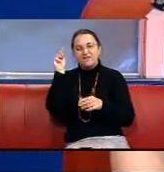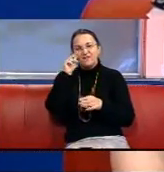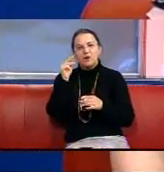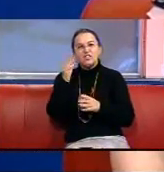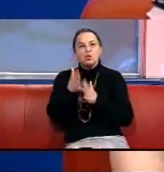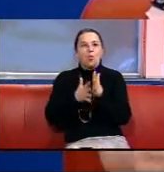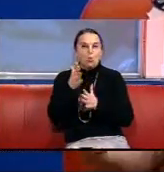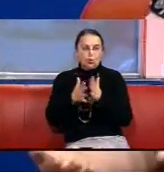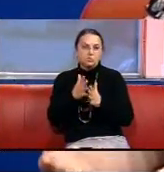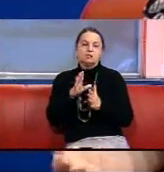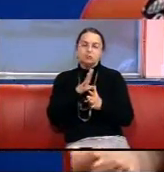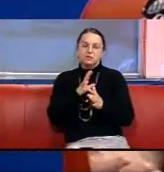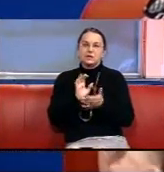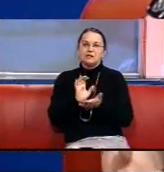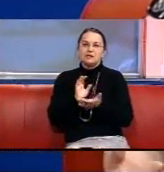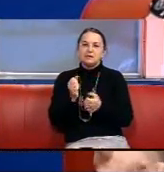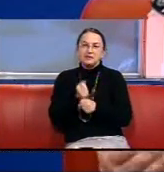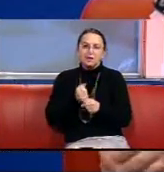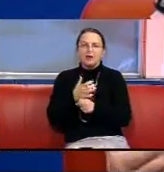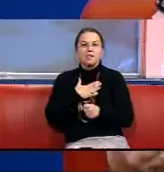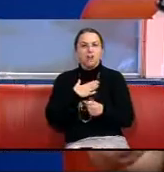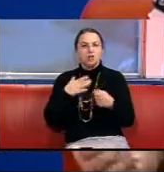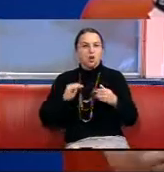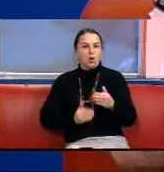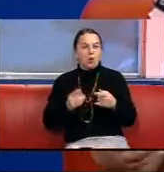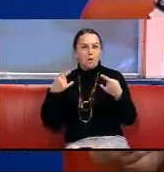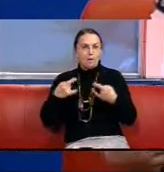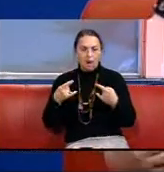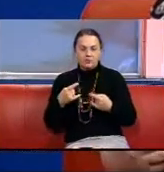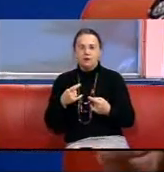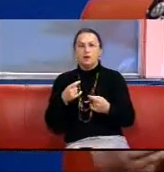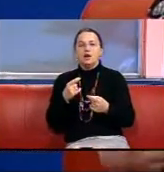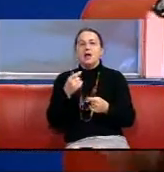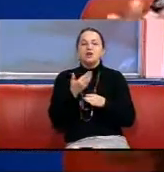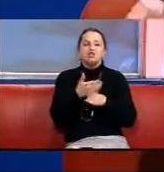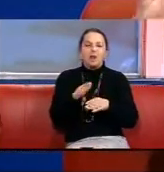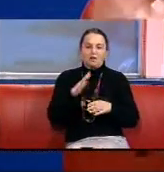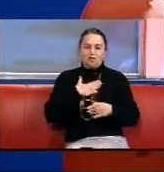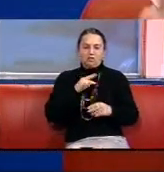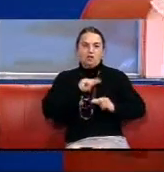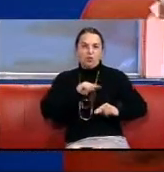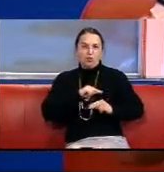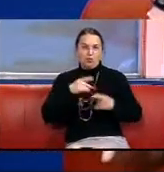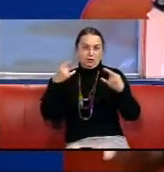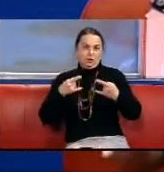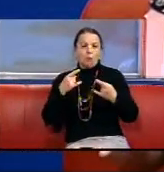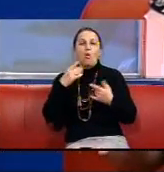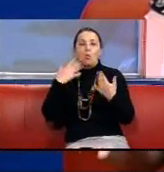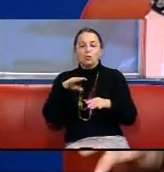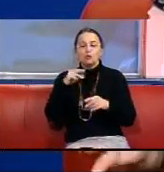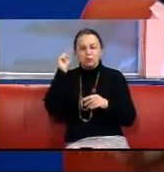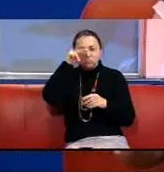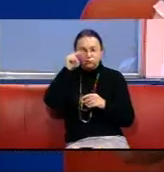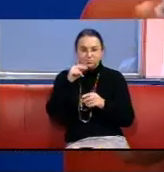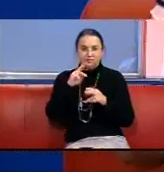Я хочу сказати, що більшість наших працівників, які стикалися цим матеріалом Вони вже говорять мовою жестів